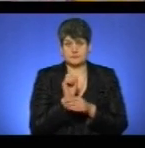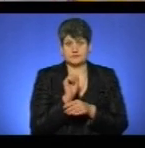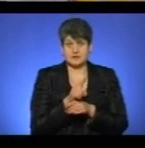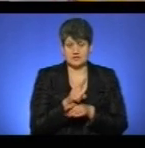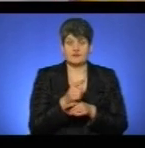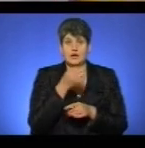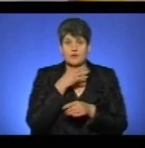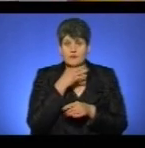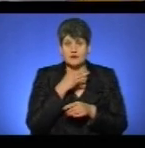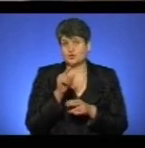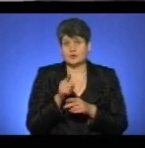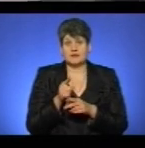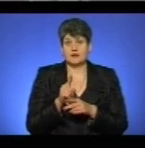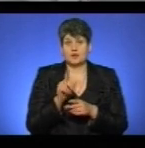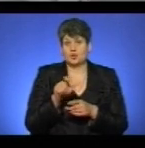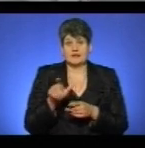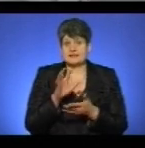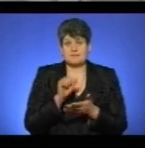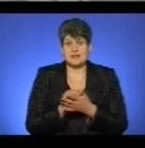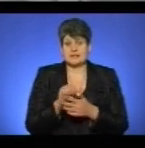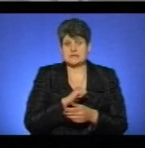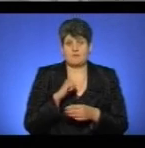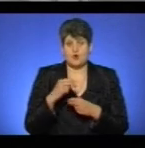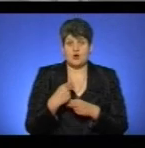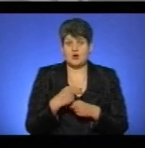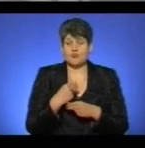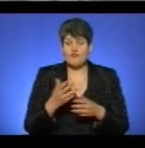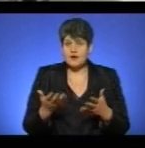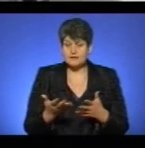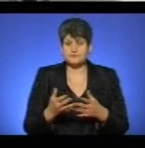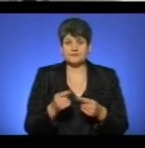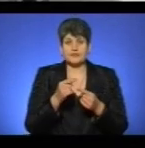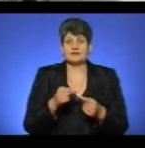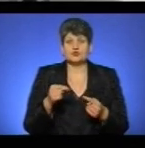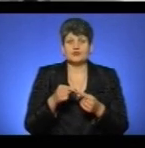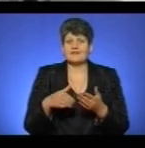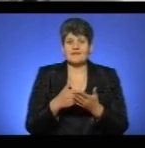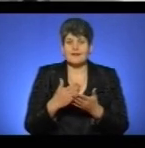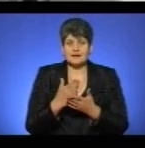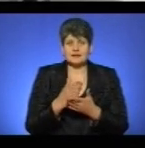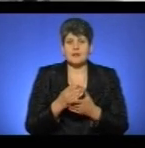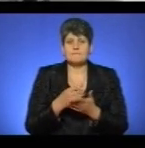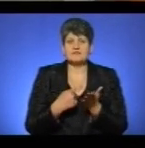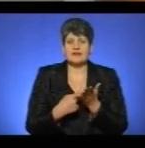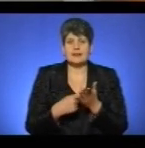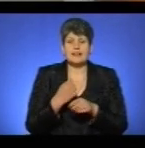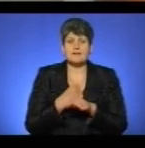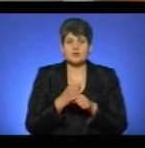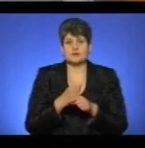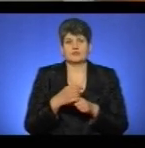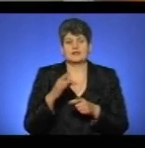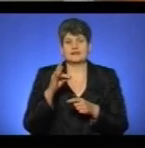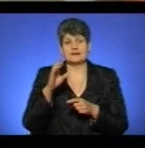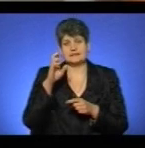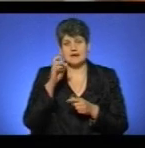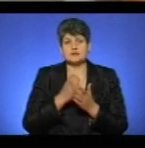ліків, тому що люди б не займалися самолікуванням. Висновок щодо неналежної якості медичних препаратів підтверджує лабораторія Держлікслужби з